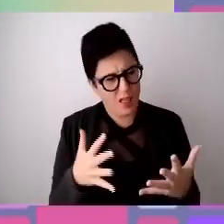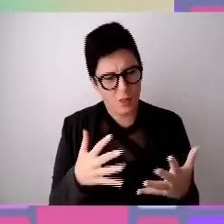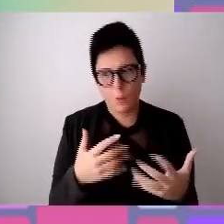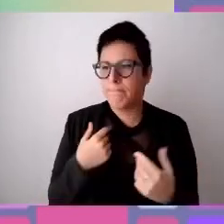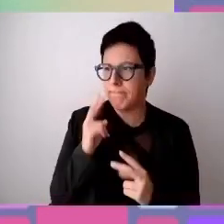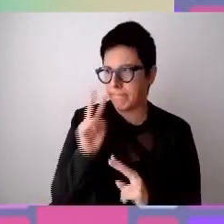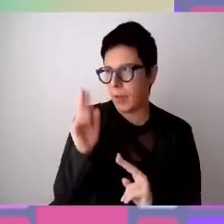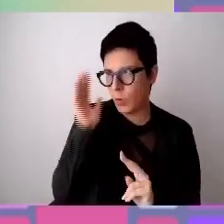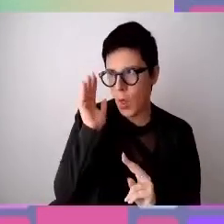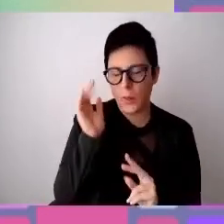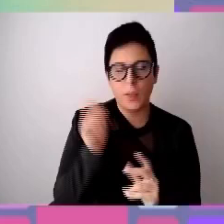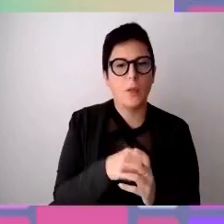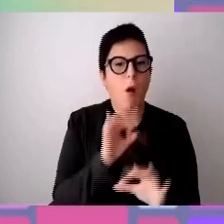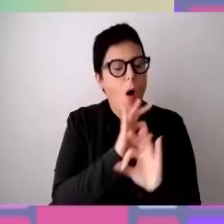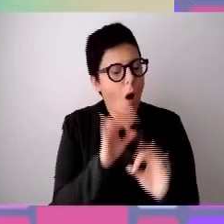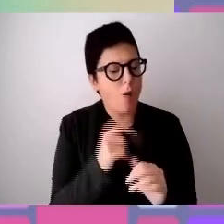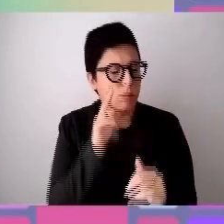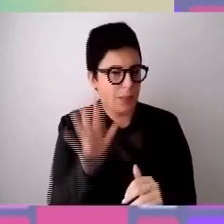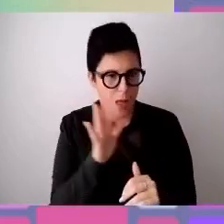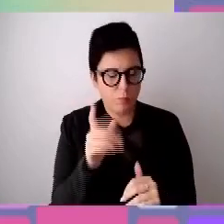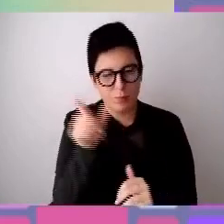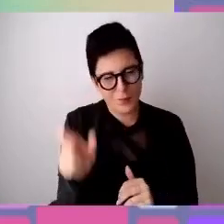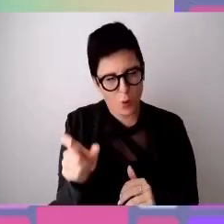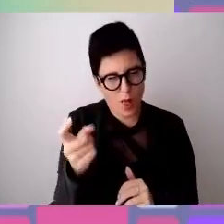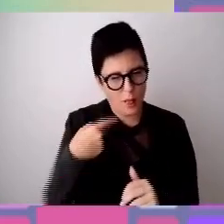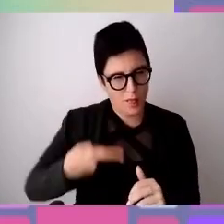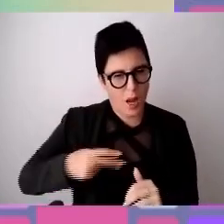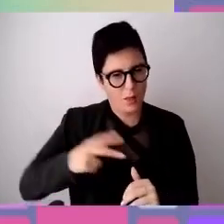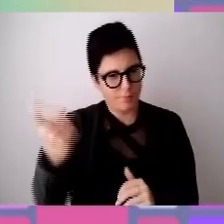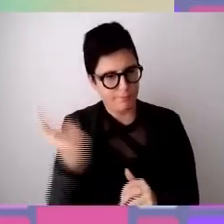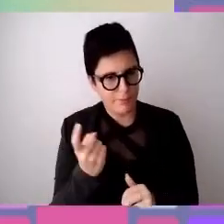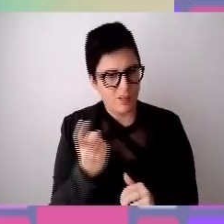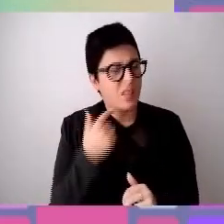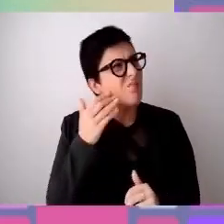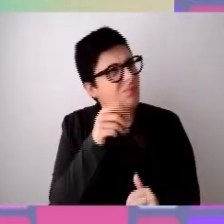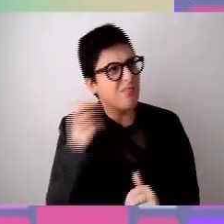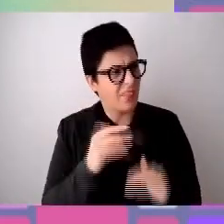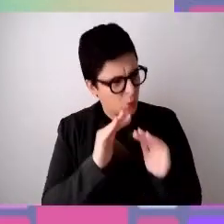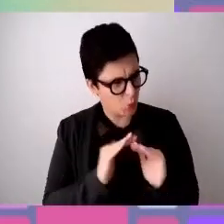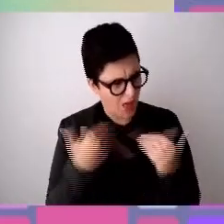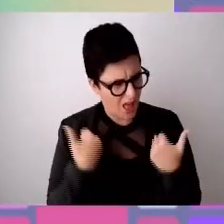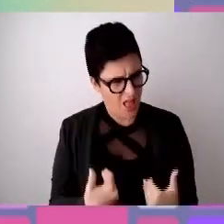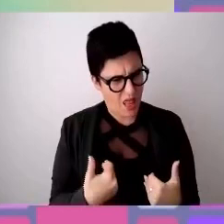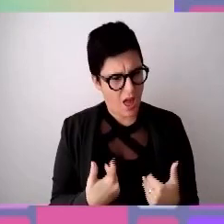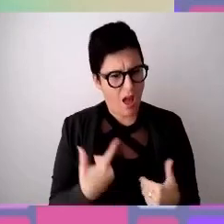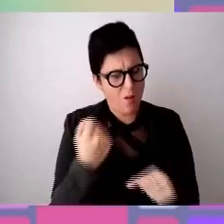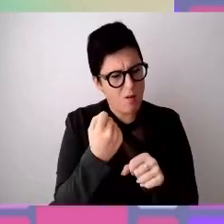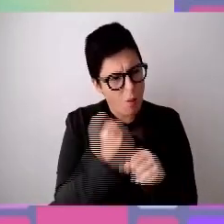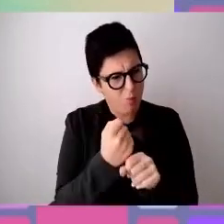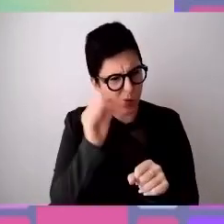o la richiesta anche di tutelare appunto sul luogo di lavoro,